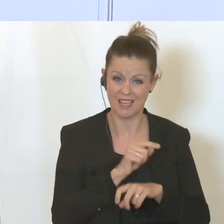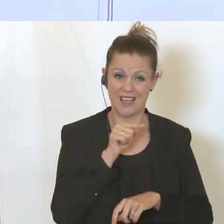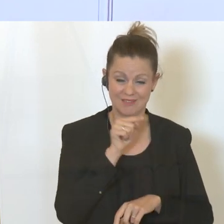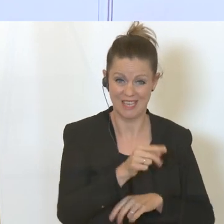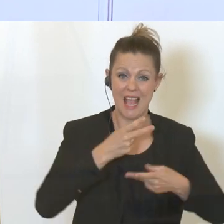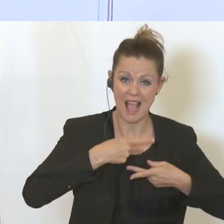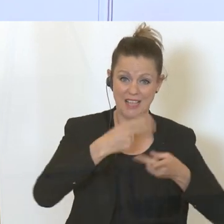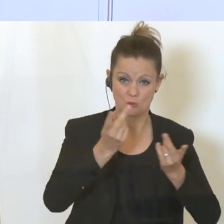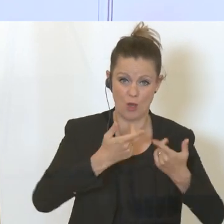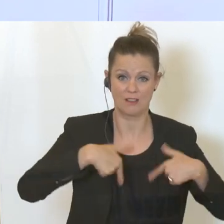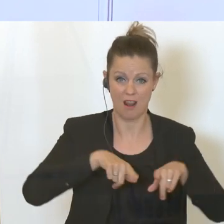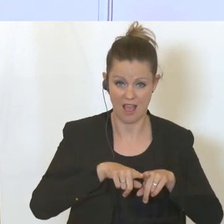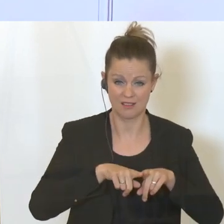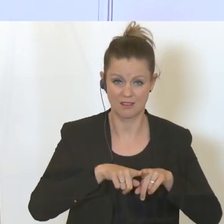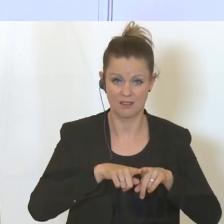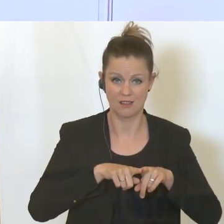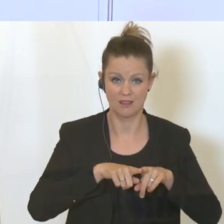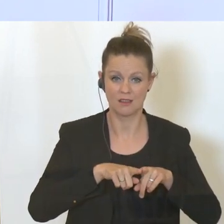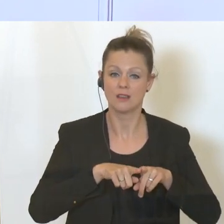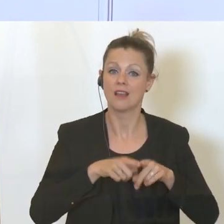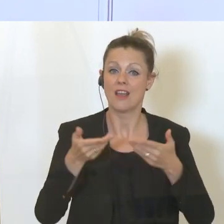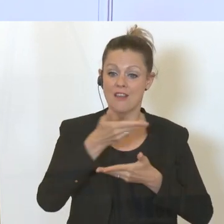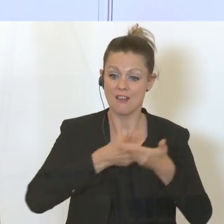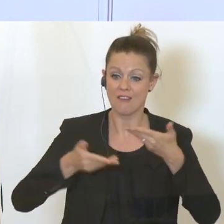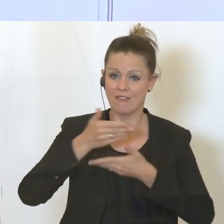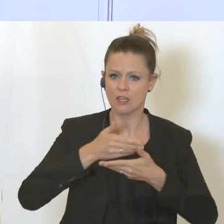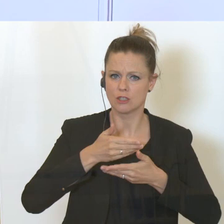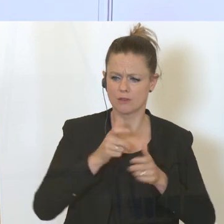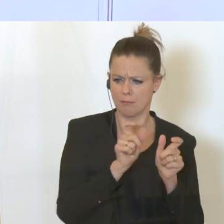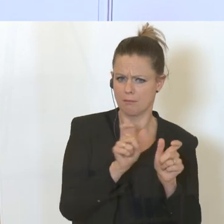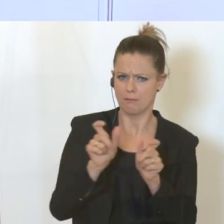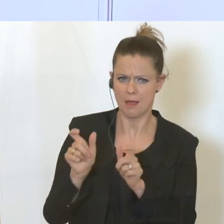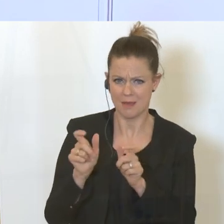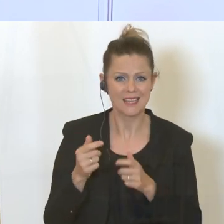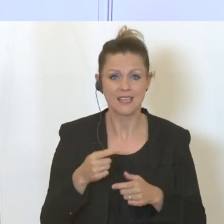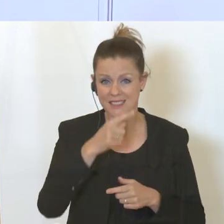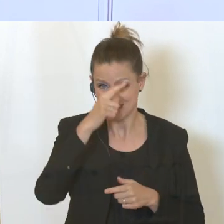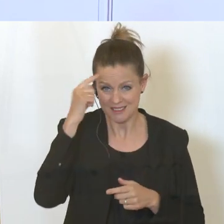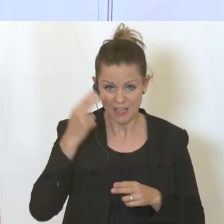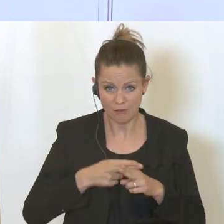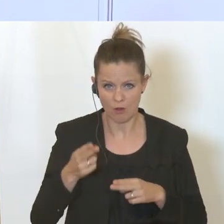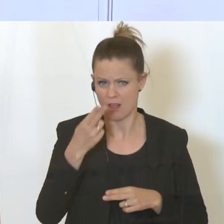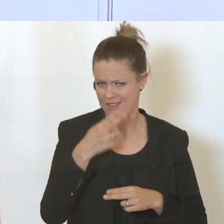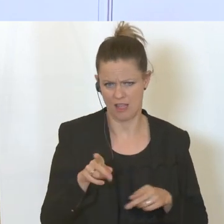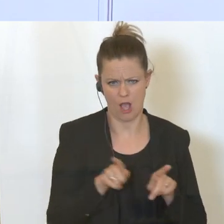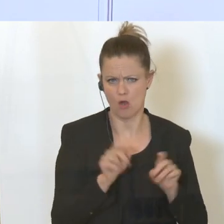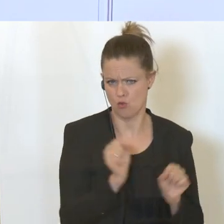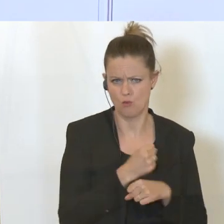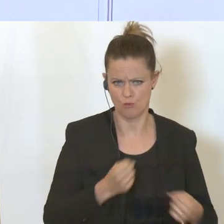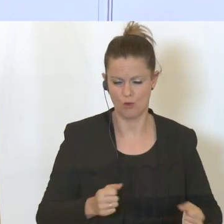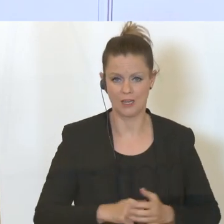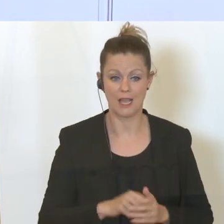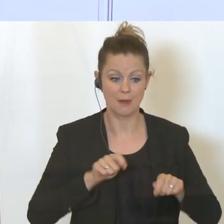Exportland und ein Abschotten der Wirtschaft ist weder sinnvoll noch ist das auch möglich. Es gibt aber